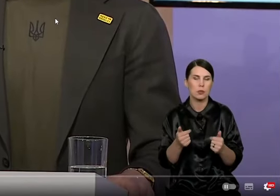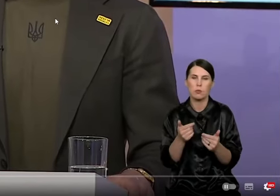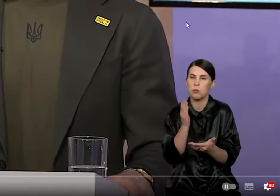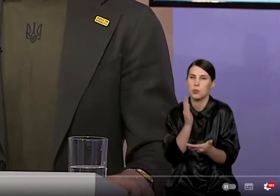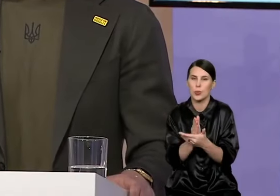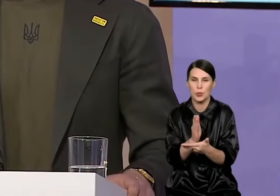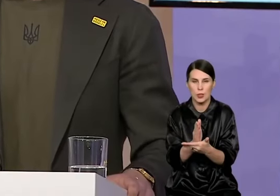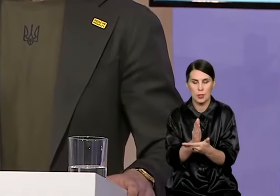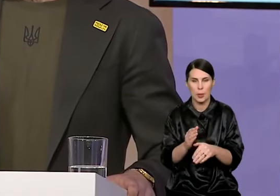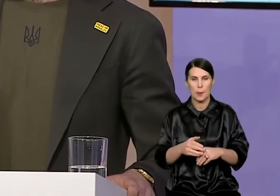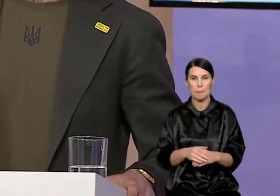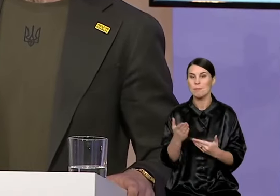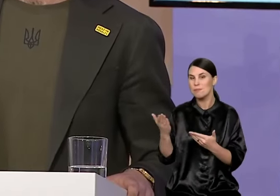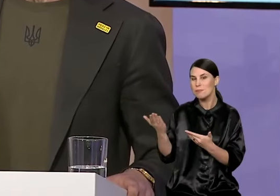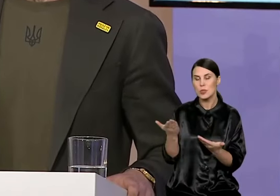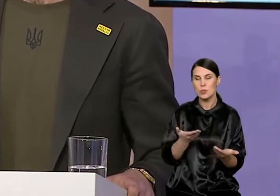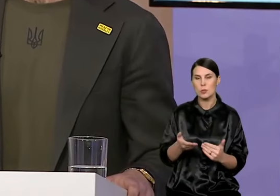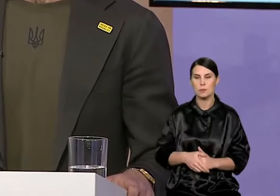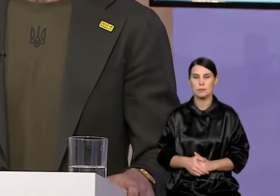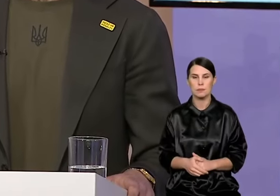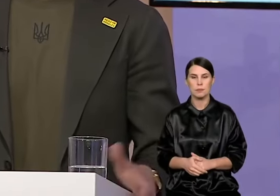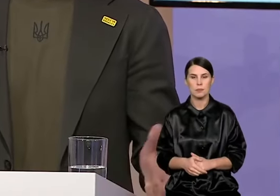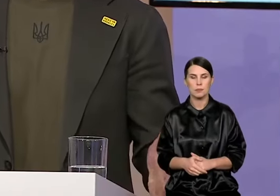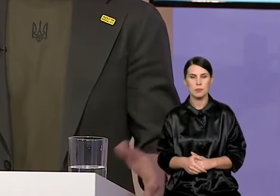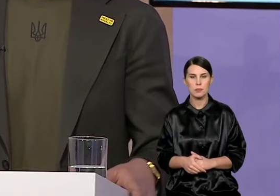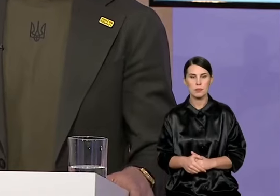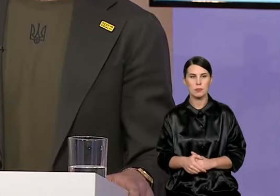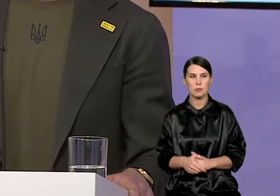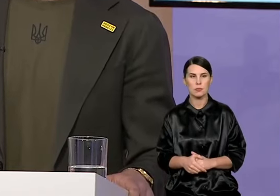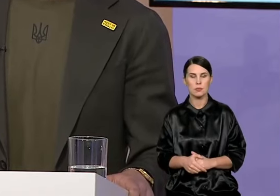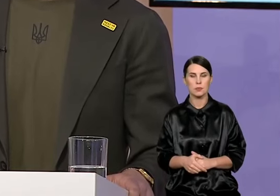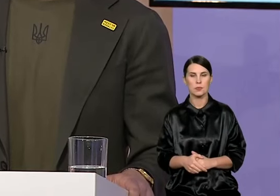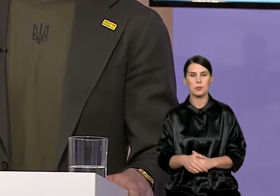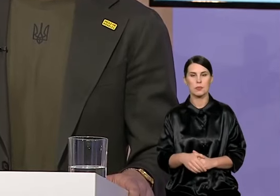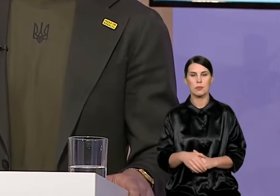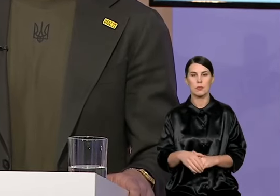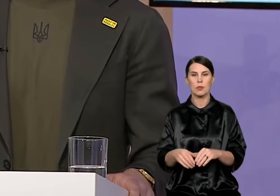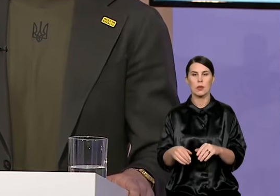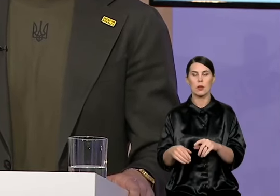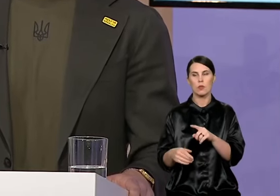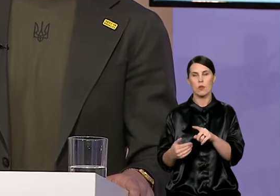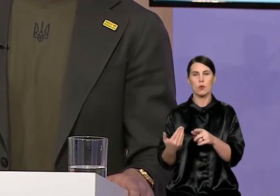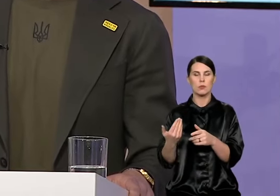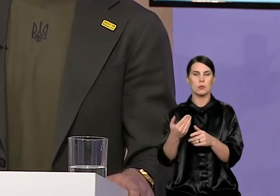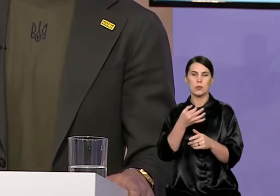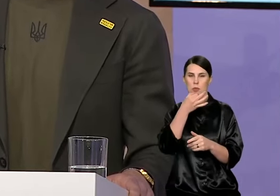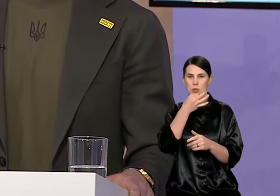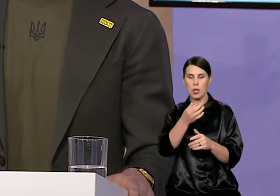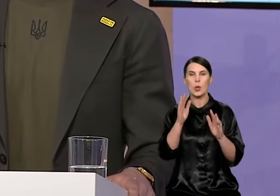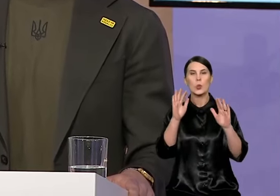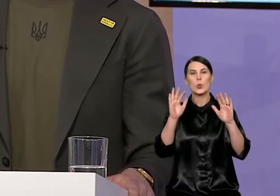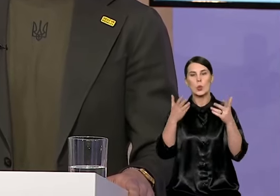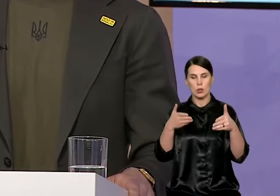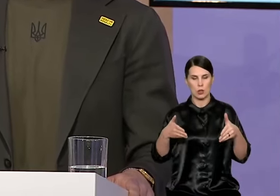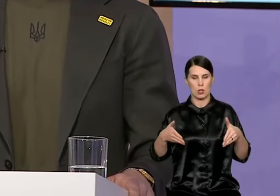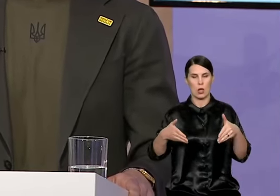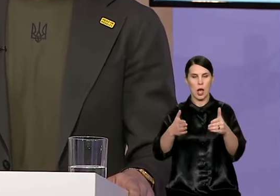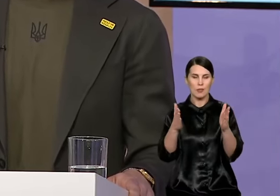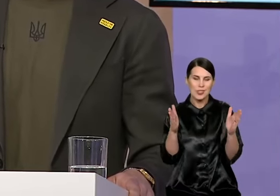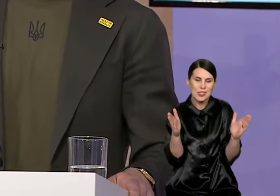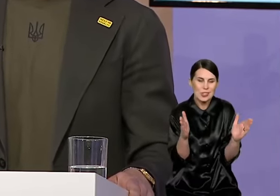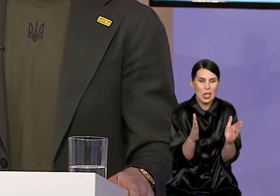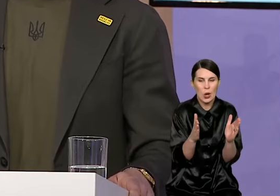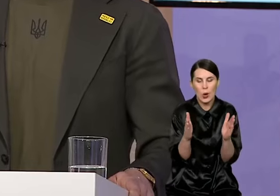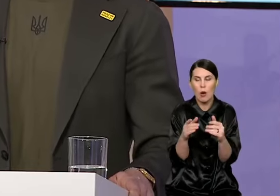Keli kandidatai argumentuodame, sakėme šitą klausimą, minė, grindė argumentu, kad esą siaurinant miesto gatvės, buvo netvarkomos kitos